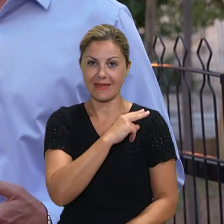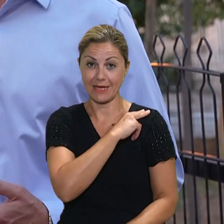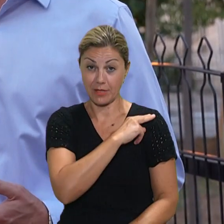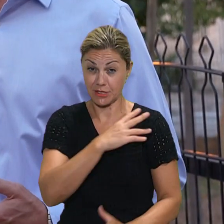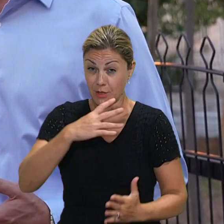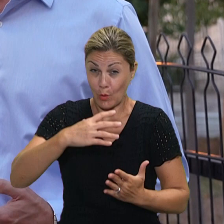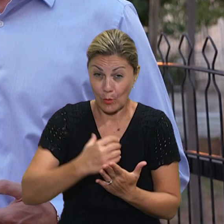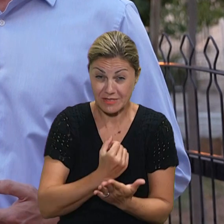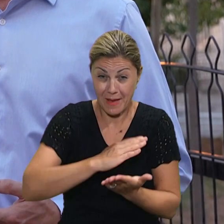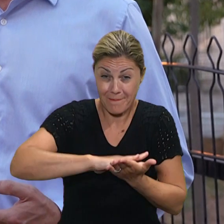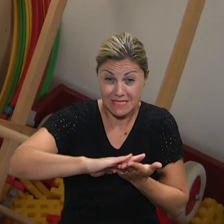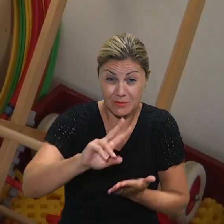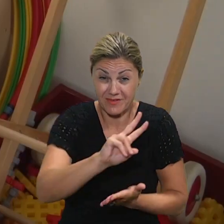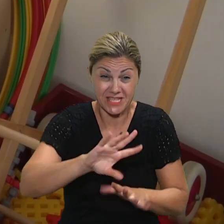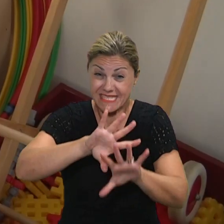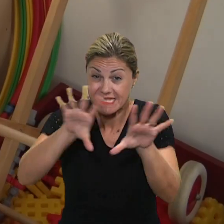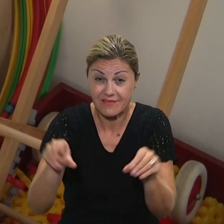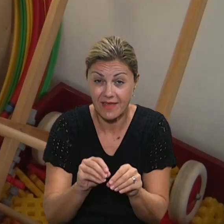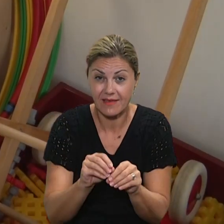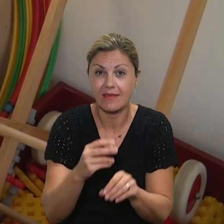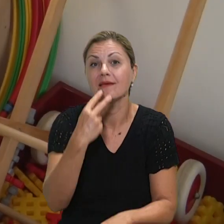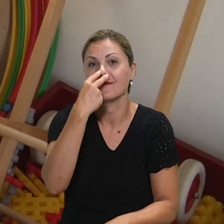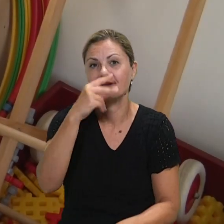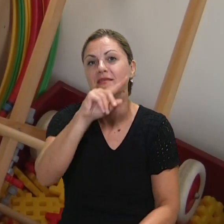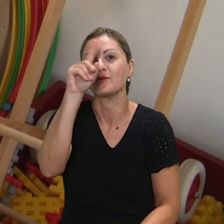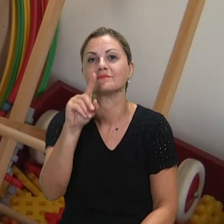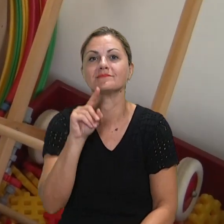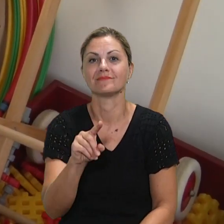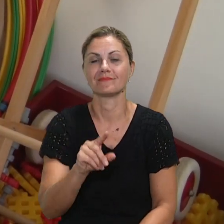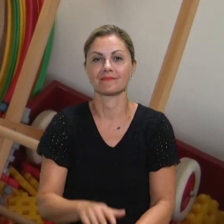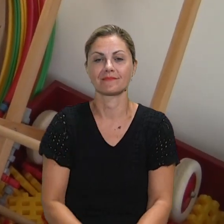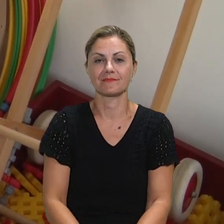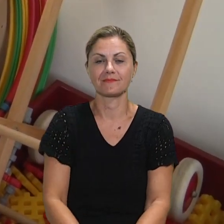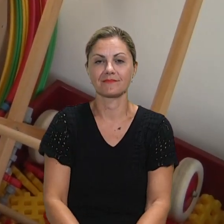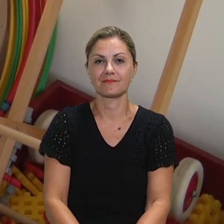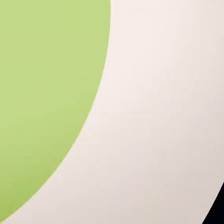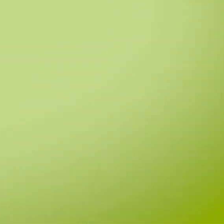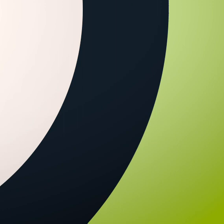gradonačelnik uspjeti u svojim ciljevima kada su vrtiće u pitanju, ostaje nam vidjeti.